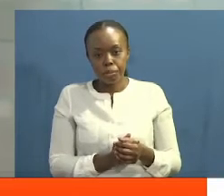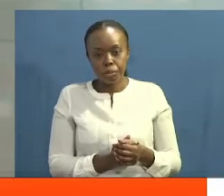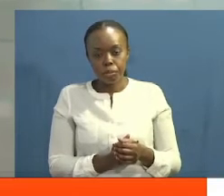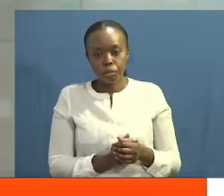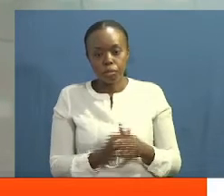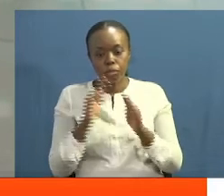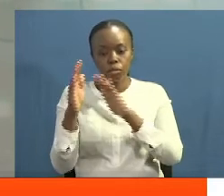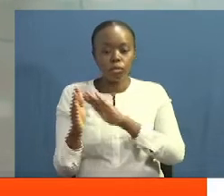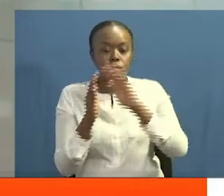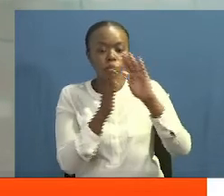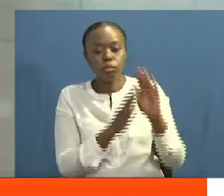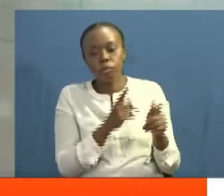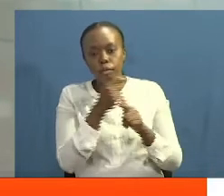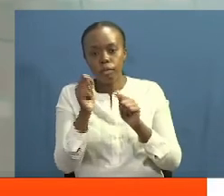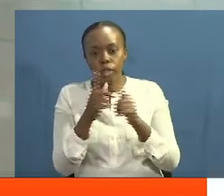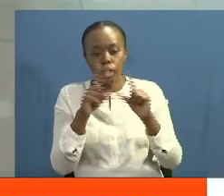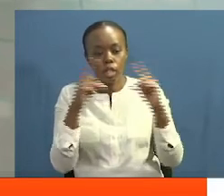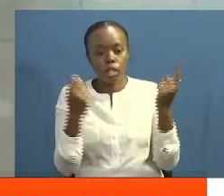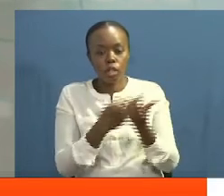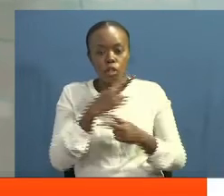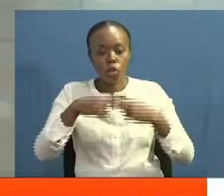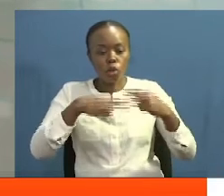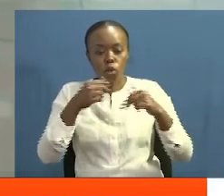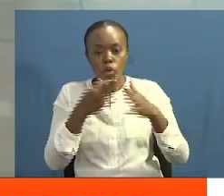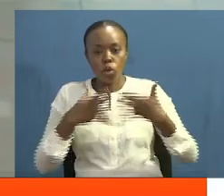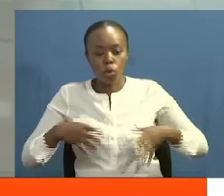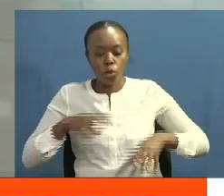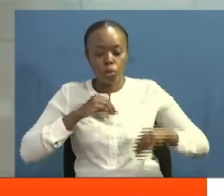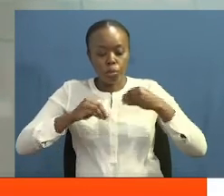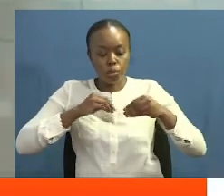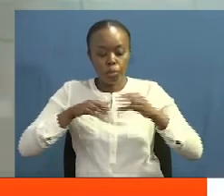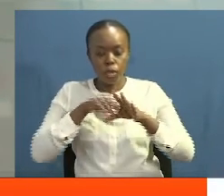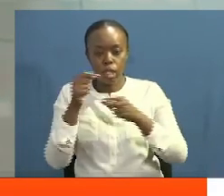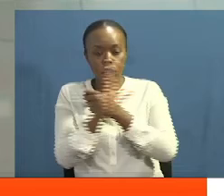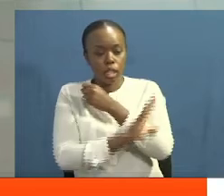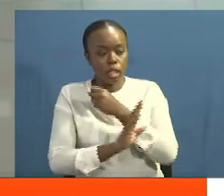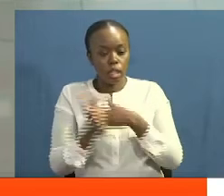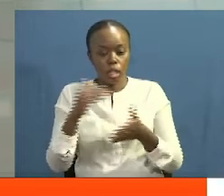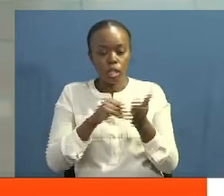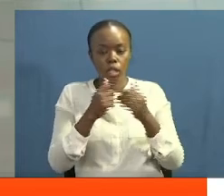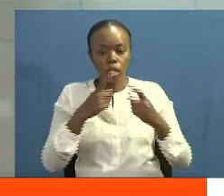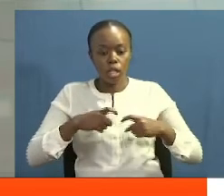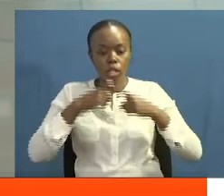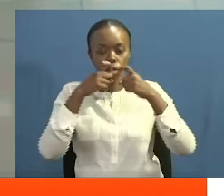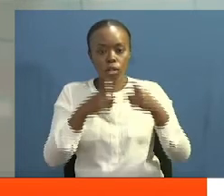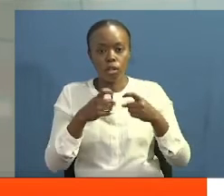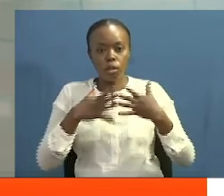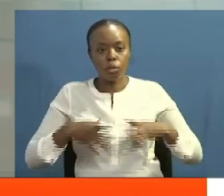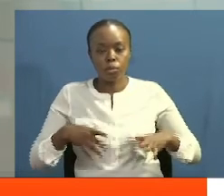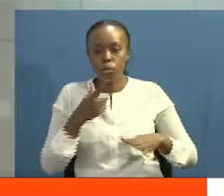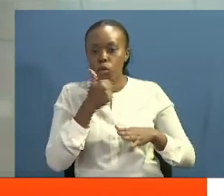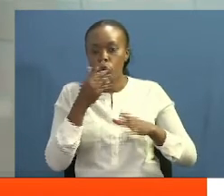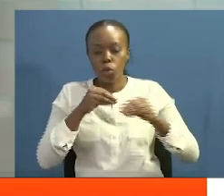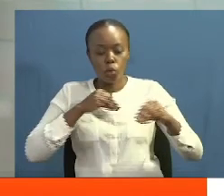Na tukisonga mbele, shirika la maendelewa ya umoja wa watu wenye ulemavu inchini limejitokeza kuwa apa watu wenye